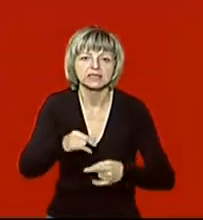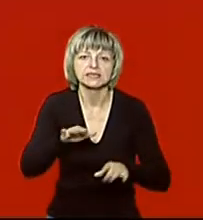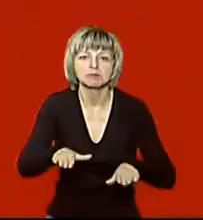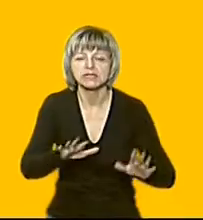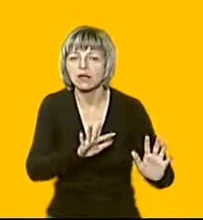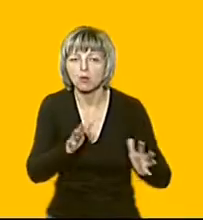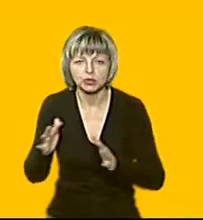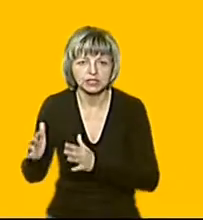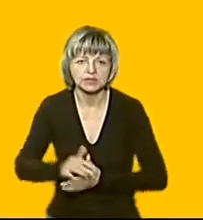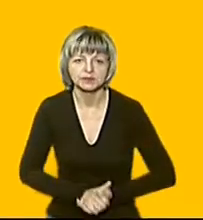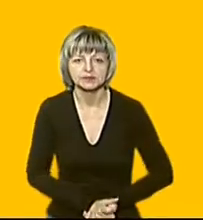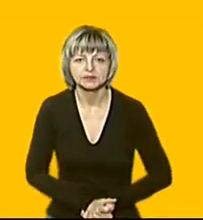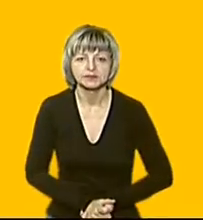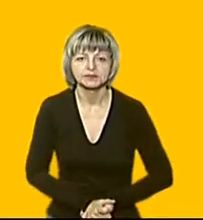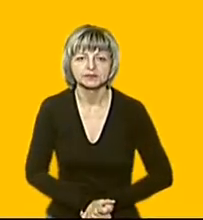з місця події.